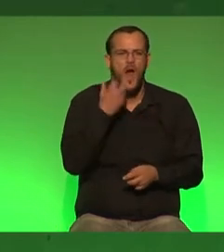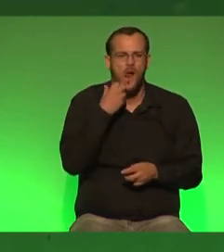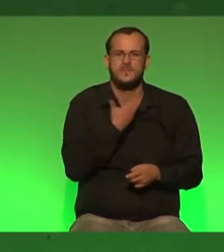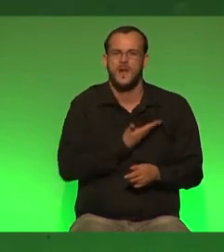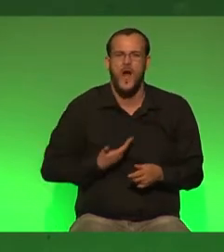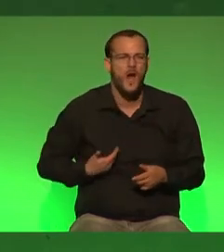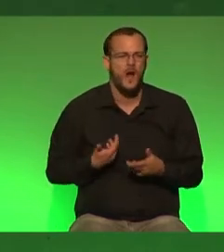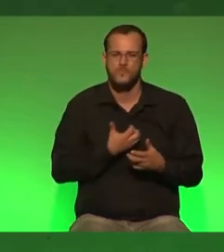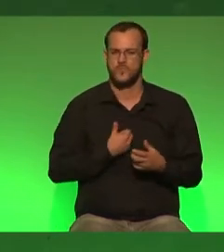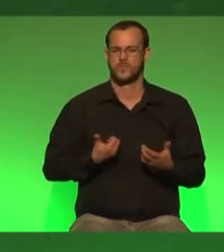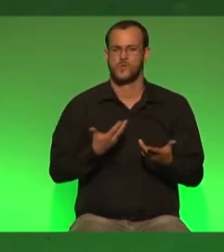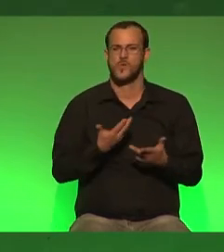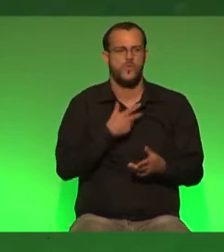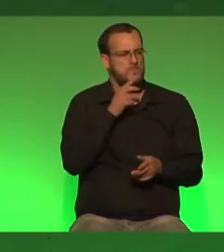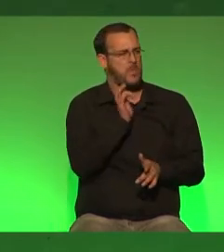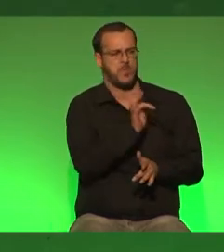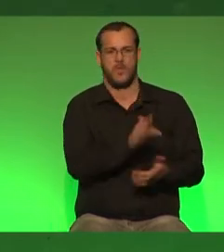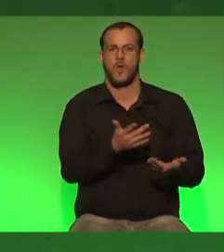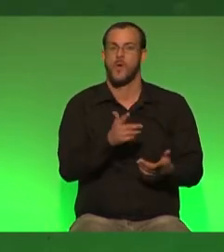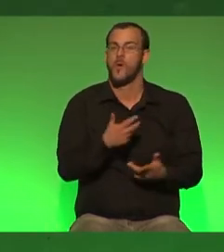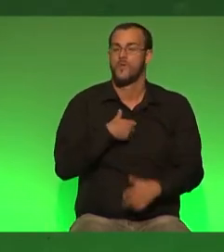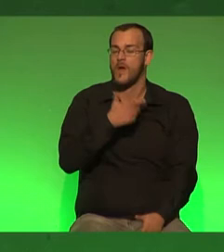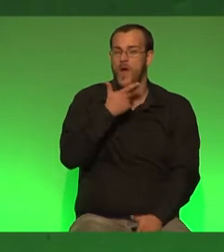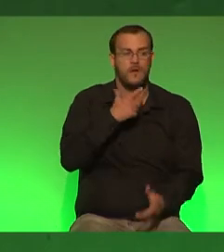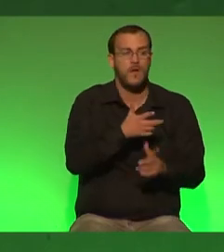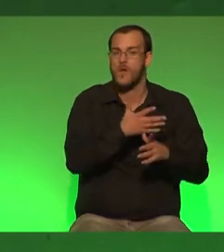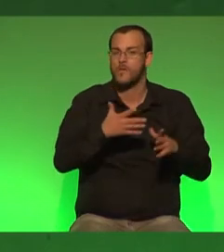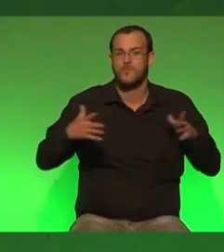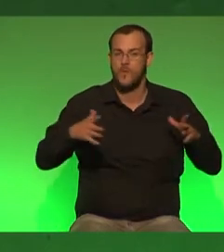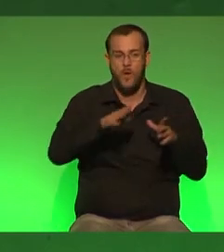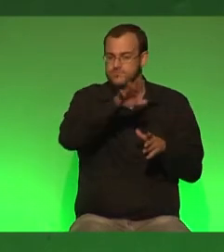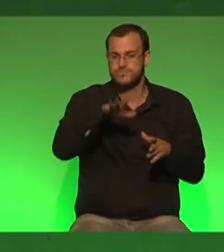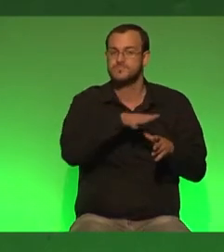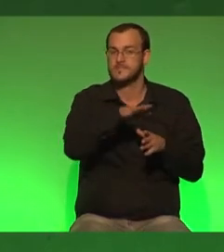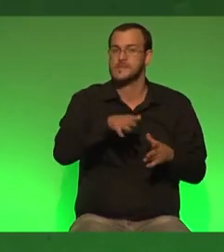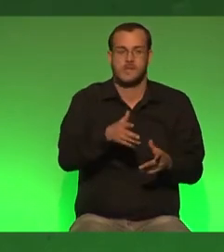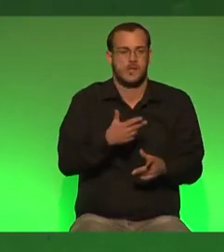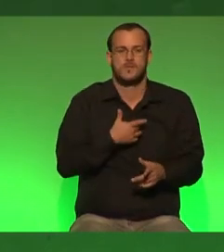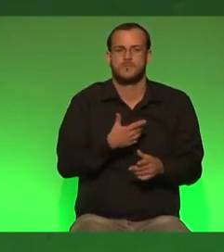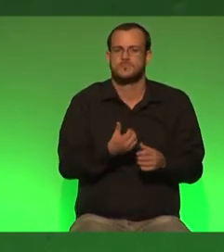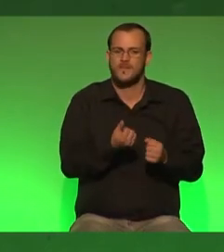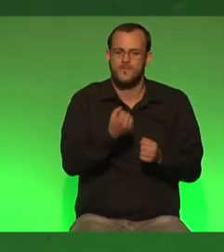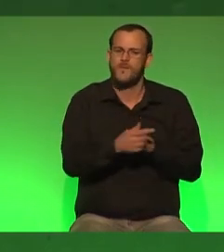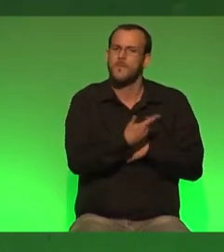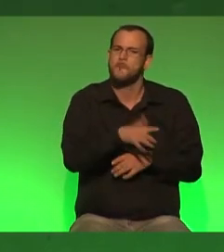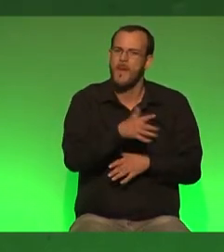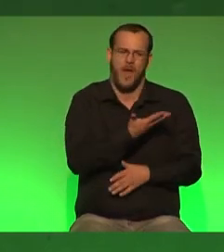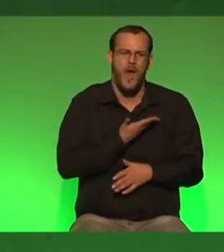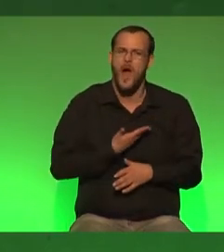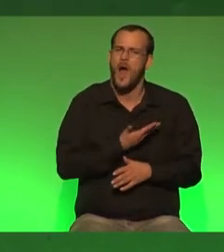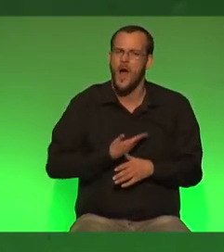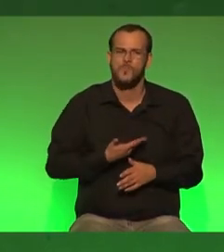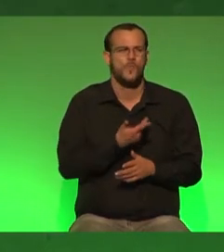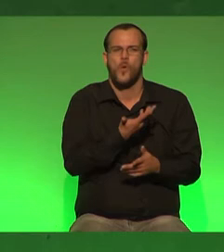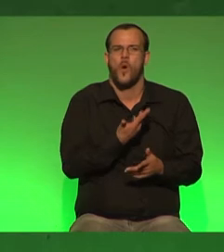Europäische Union zu hetzen. Und Großbritannien ist da doch das beste Beispiel. Die Regionen in Großbritannien, die am stärksten von Armut und Arbeitslosigkeit